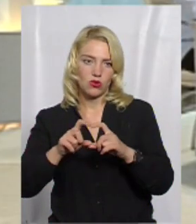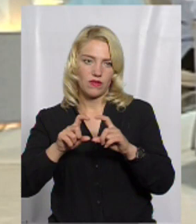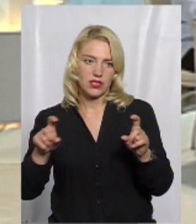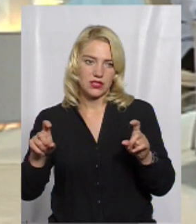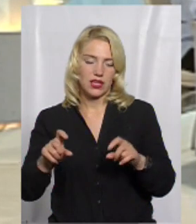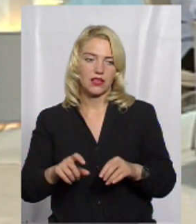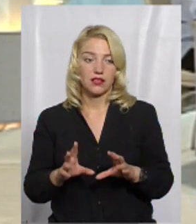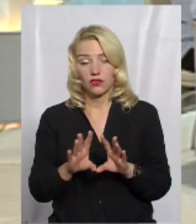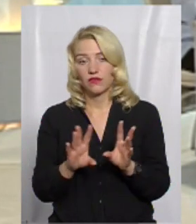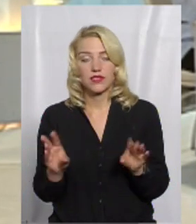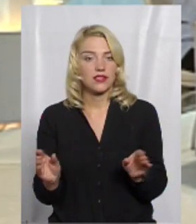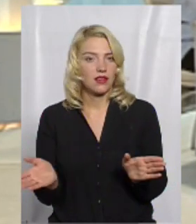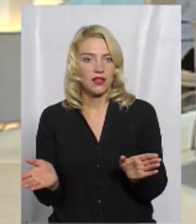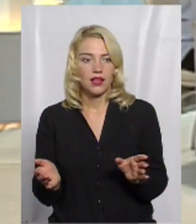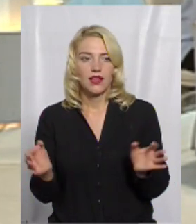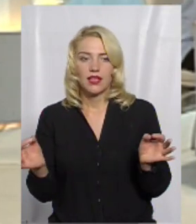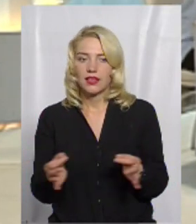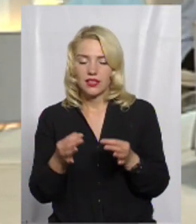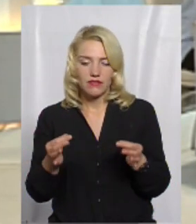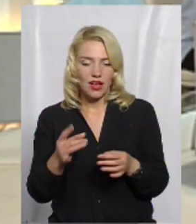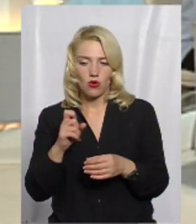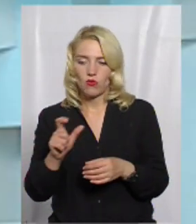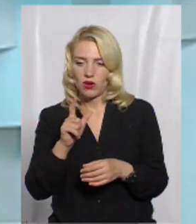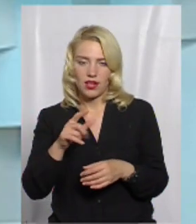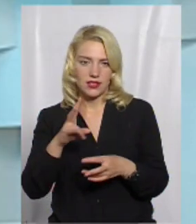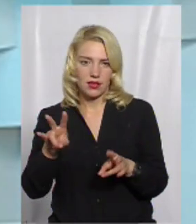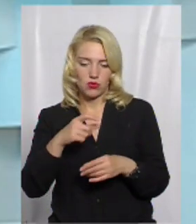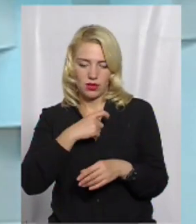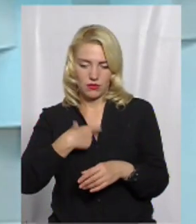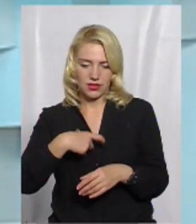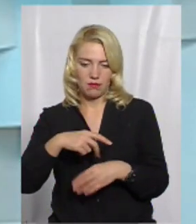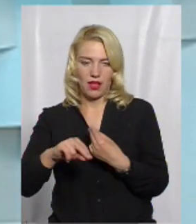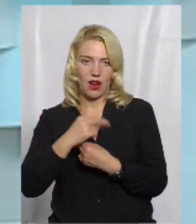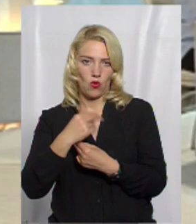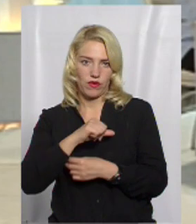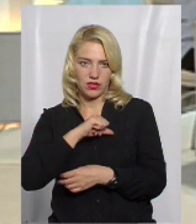От і все. І ні в якому разі… займатися самолікуванням.